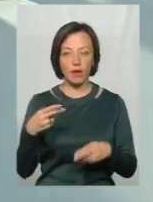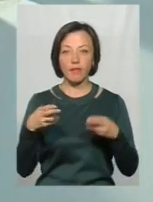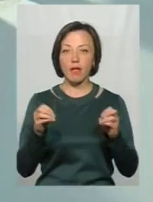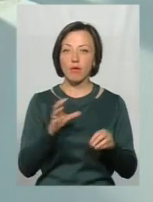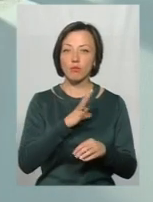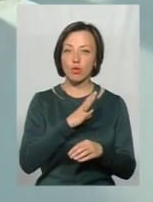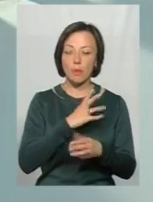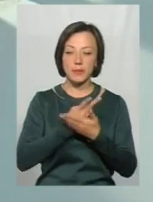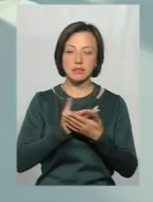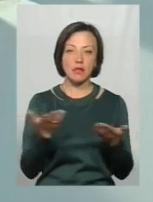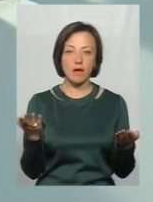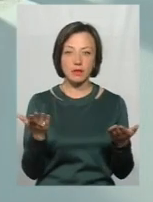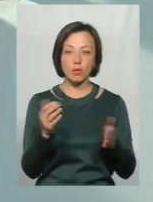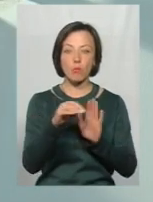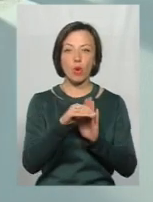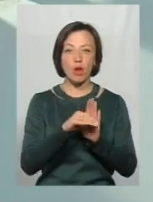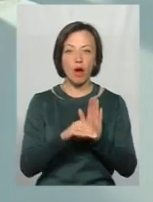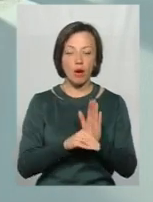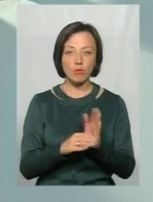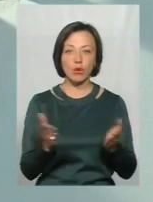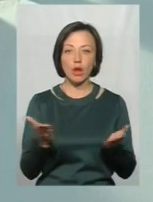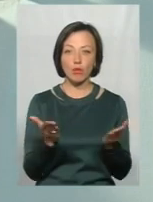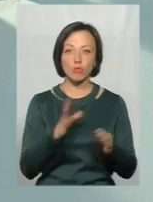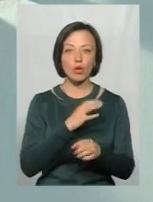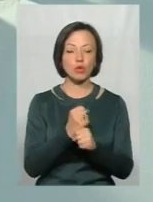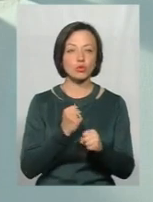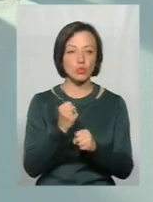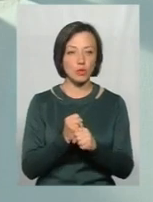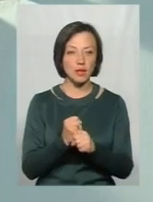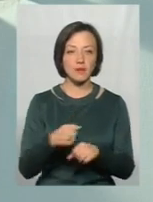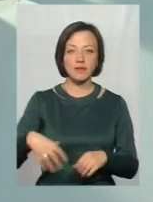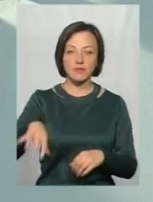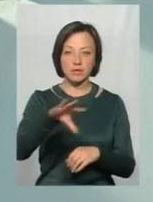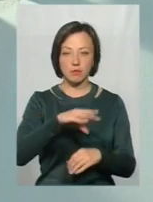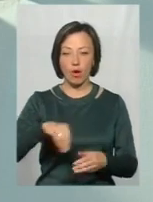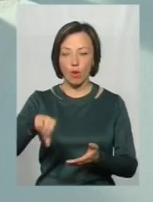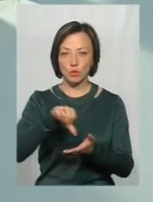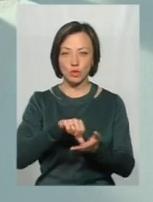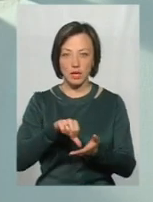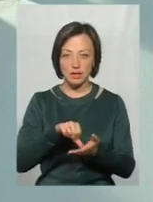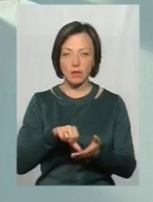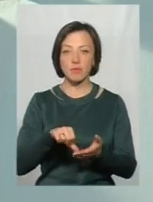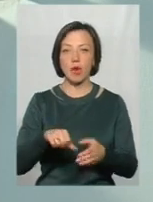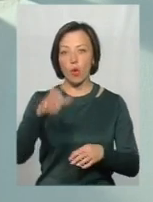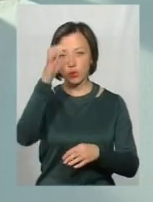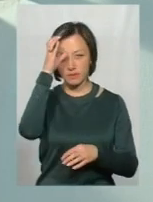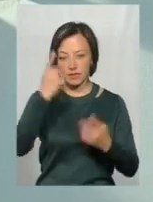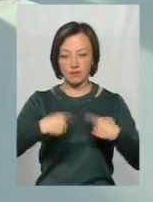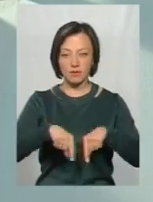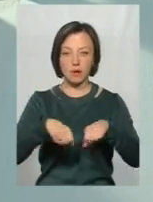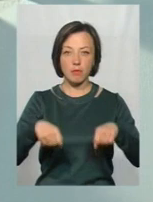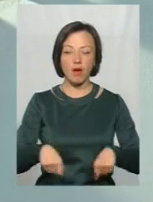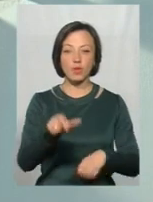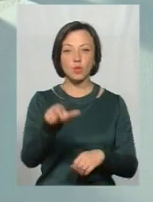де було представлено програму, яку було розроблено усіма учасниками освіти в сфері прав